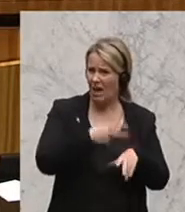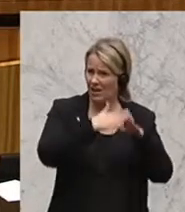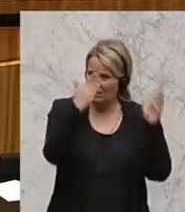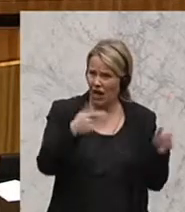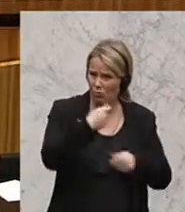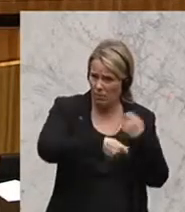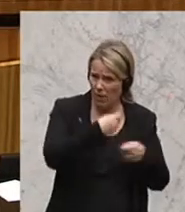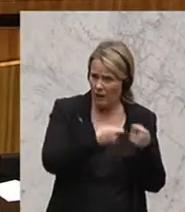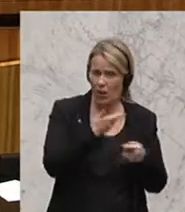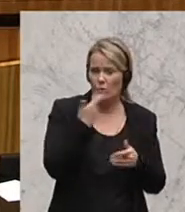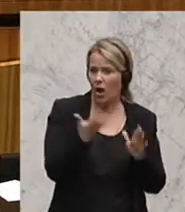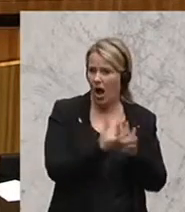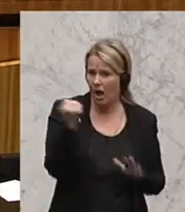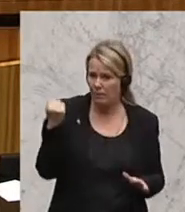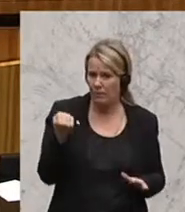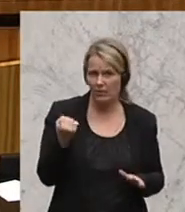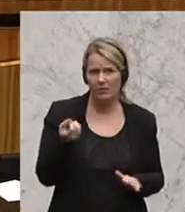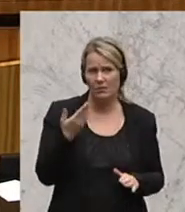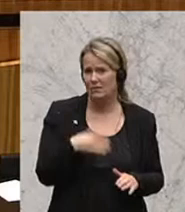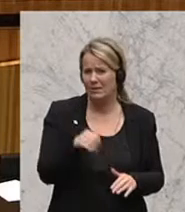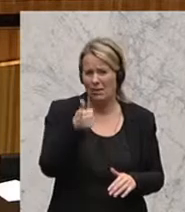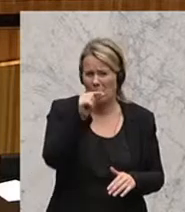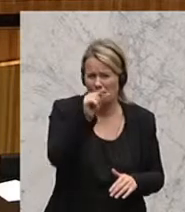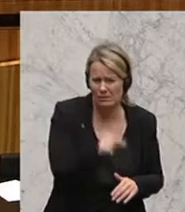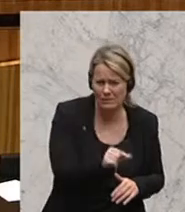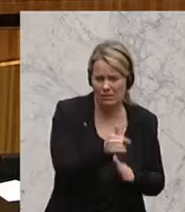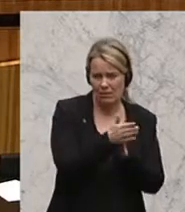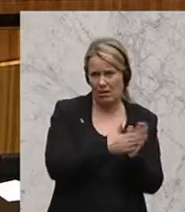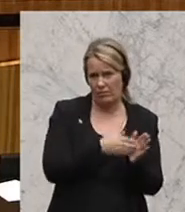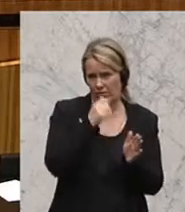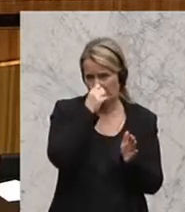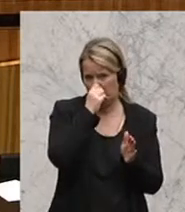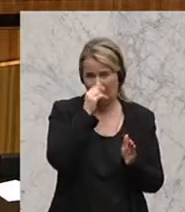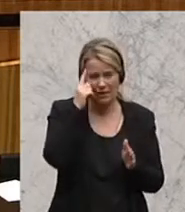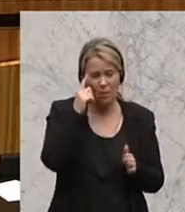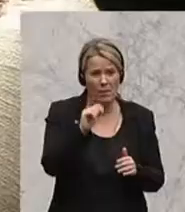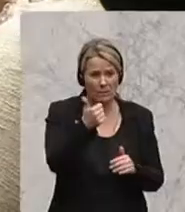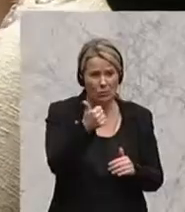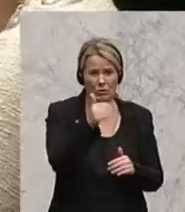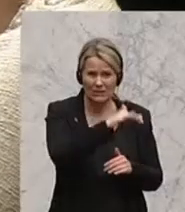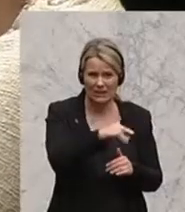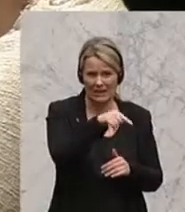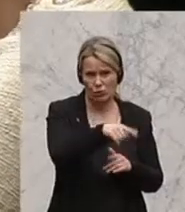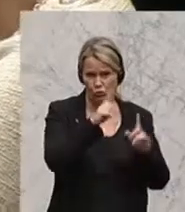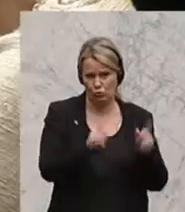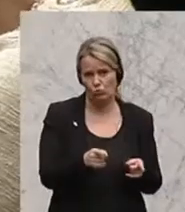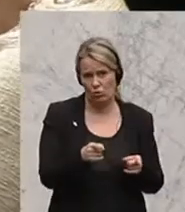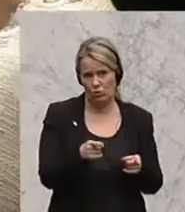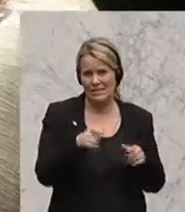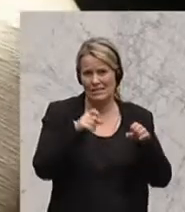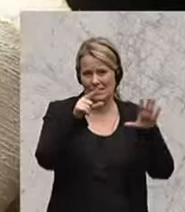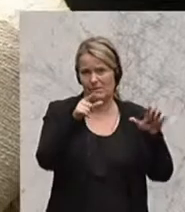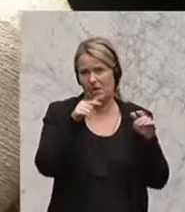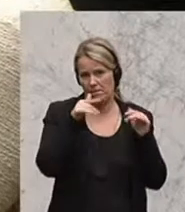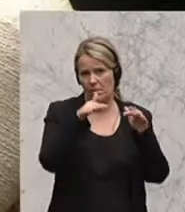behandelt werden müssen, wegbringen, nicht einmal die glänzenden Ansätze, die schon beginnt, und ich glaube, besonders bei den Kindern, sollten wir diese 17